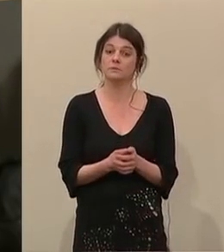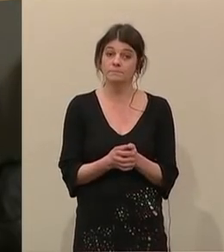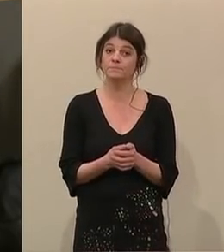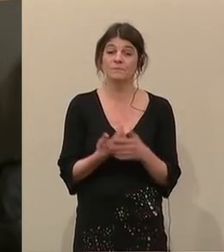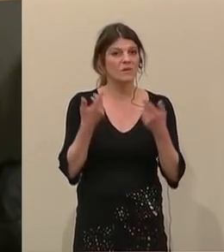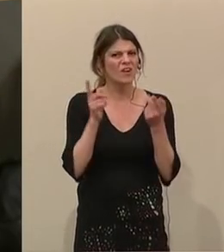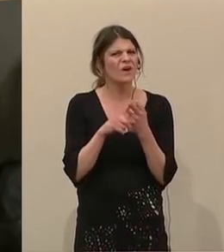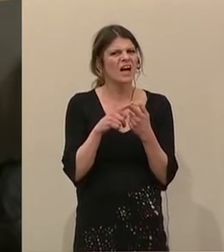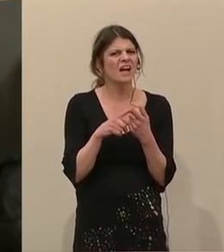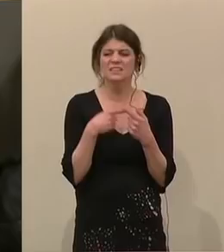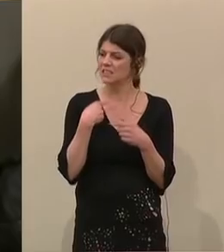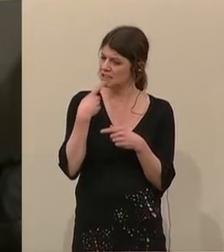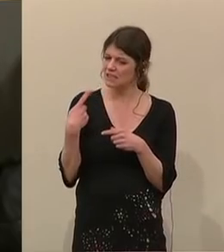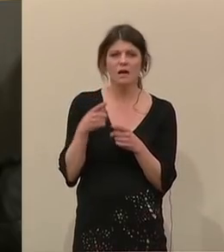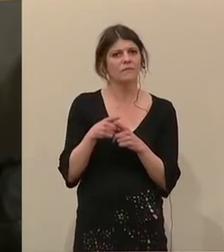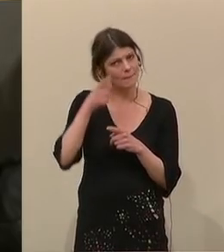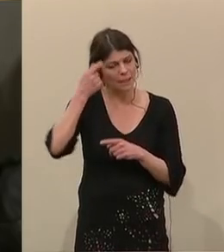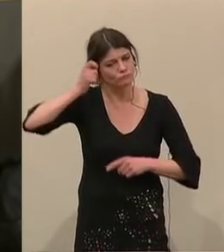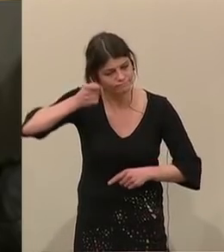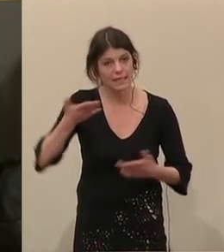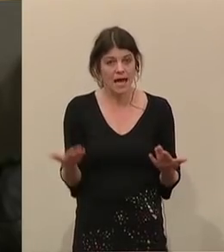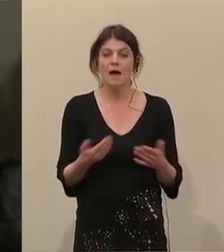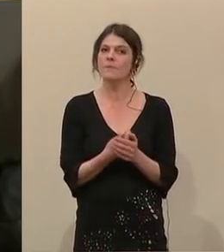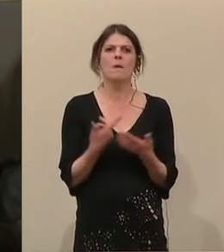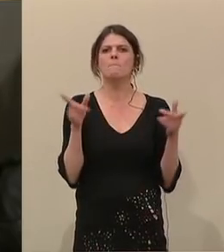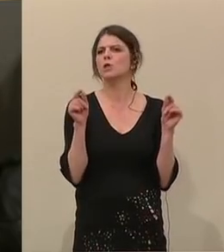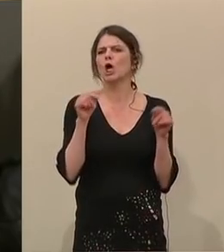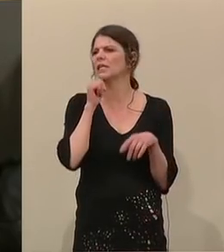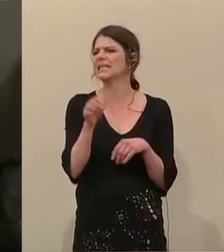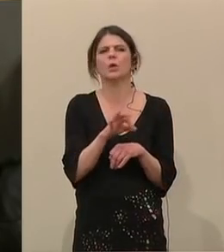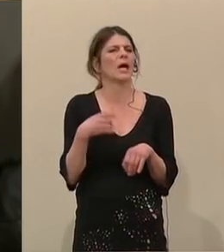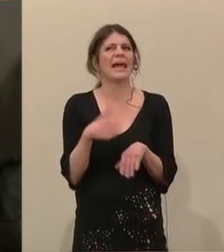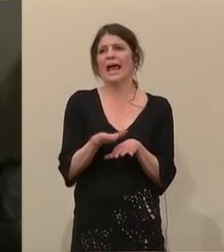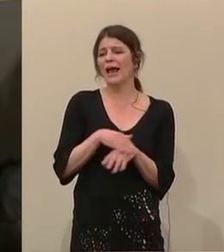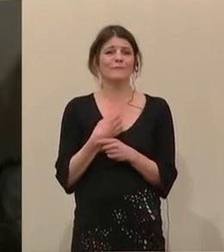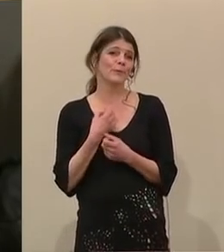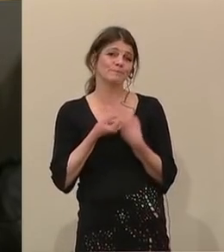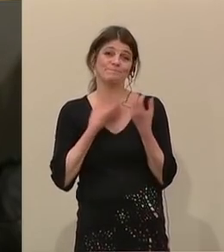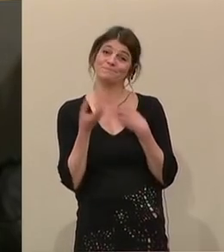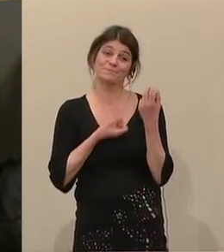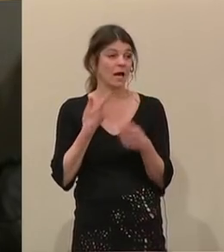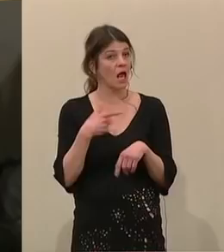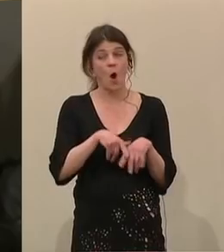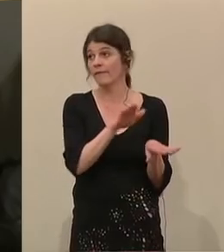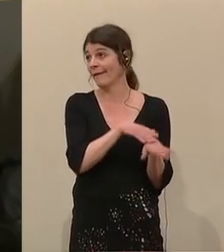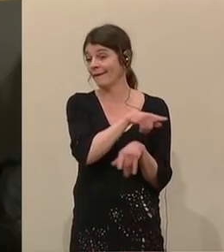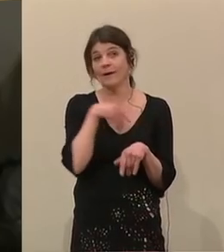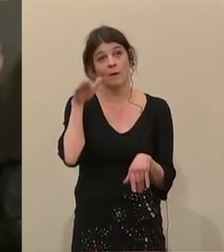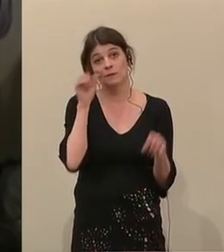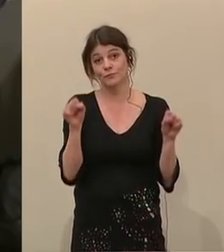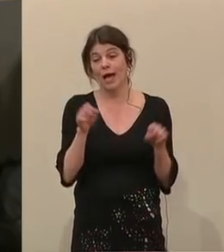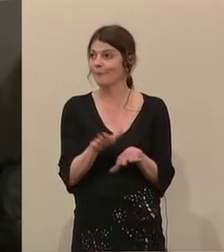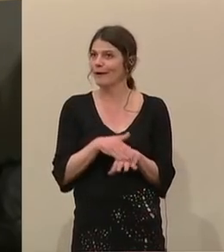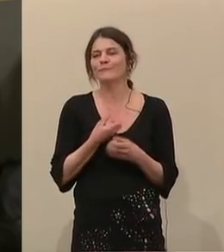Und wenn ich von Menschlichkeit spreche, dann ist das nicht nur immer eine Gefühlsduselei, so wie ich das sehr, sehr oft von den Linken höre,